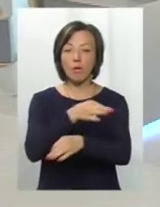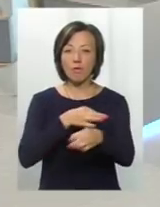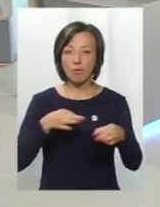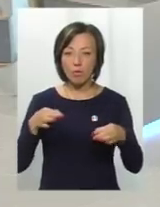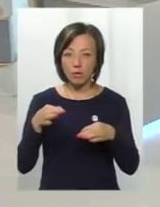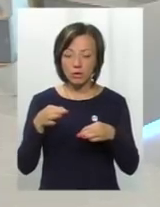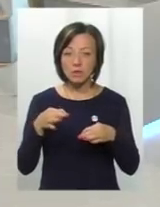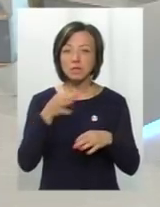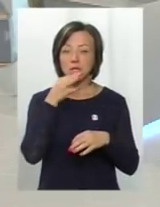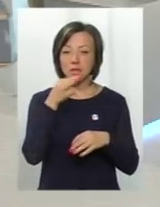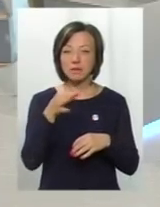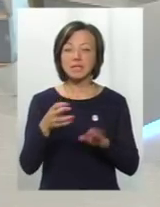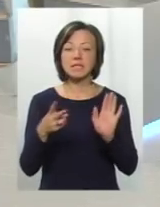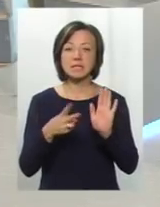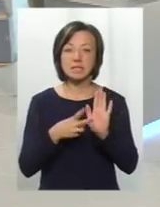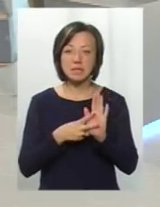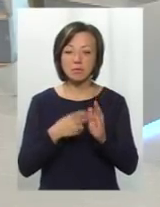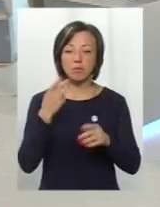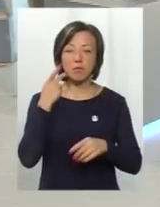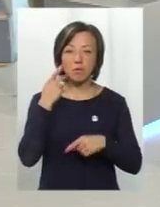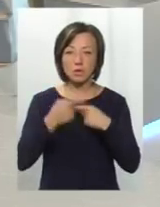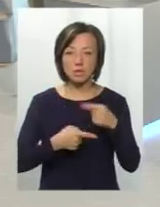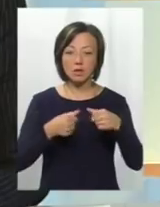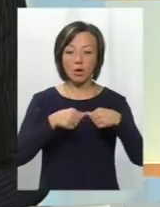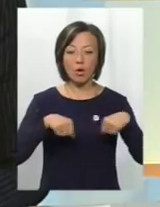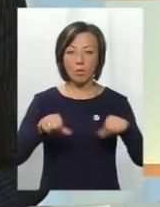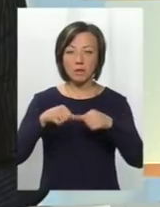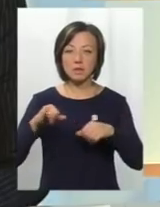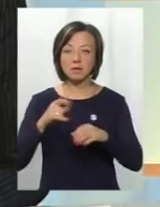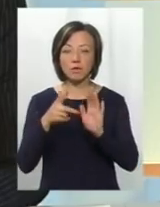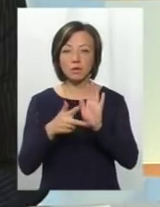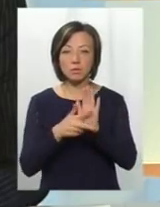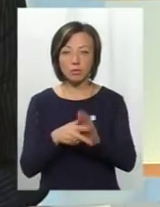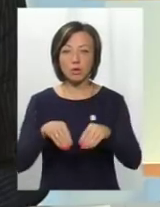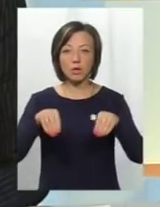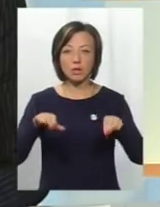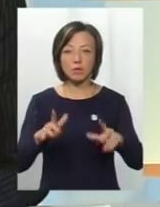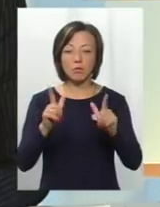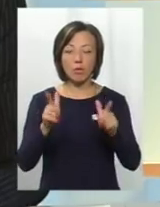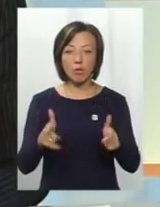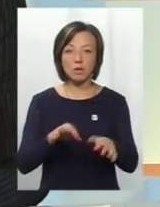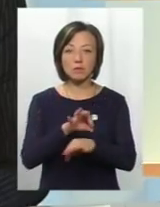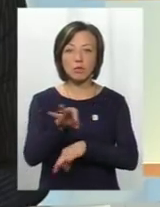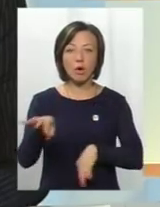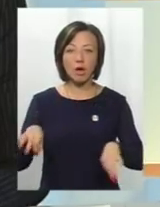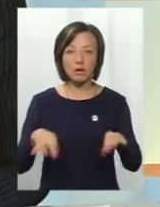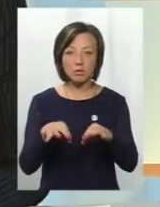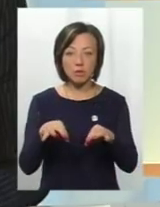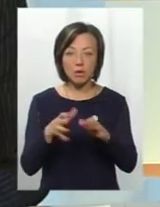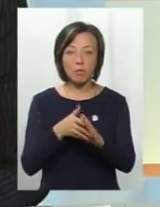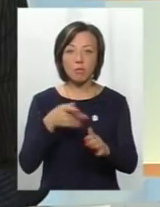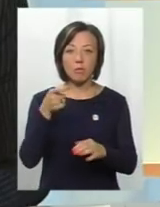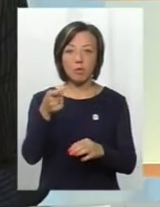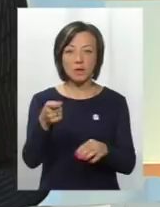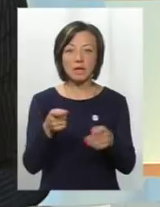викликали про проєменування? Усім постійних комісій з восьми прийняли рішення і погодилися із проєктом, який подано